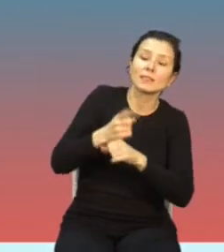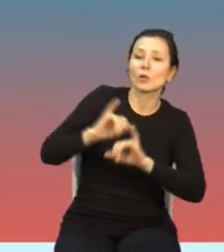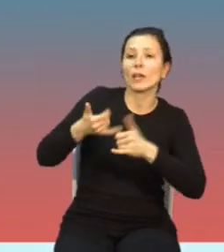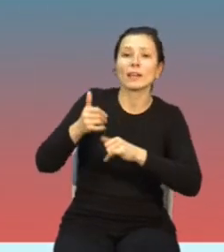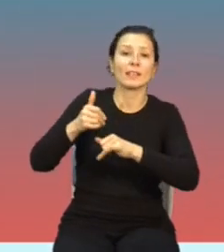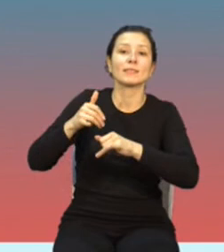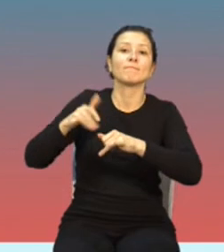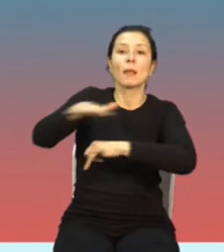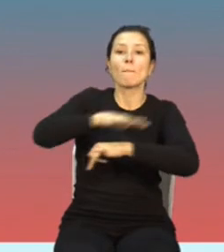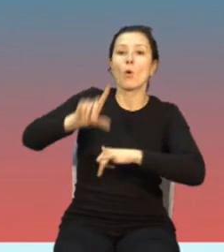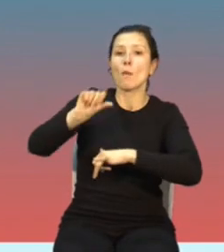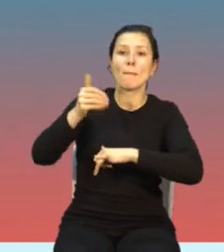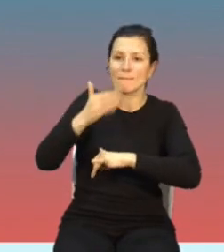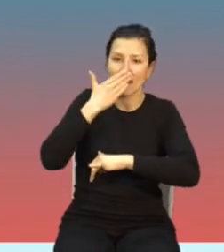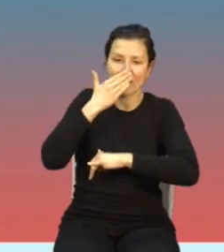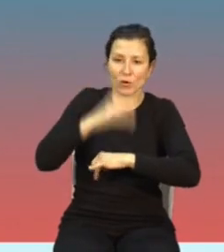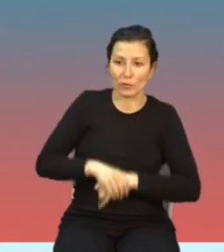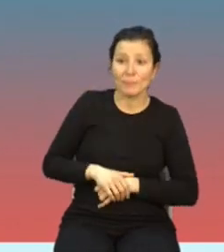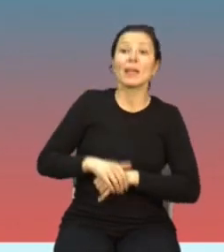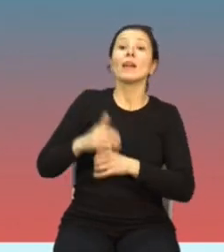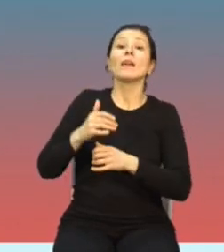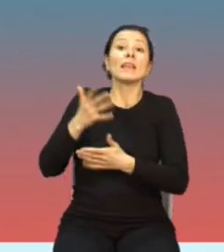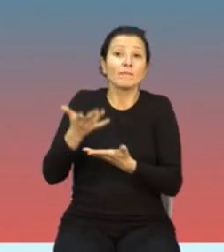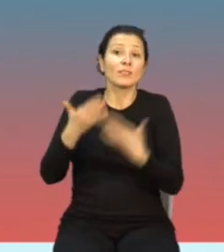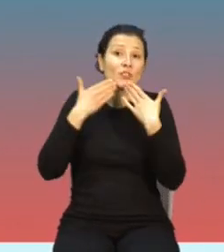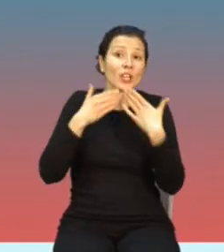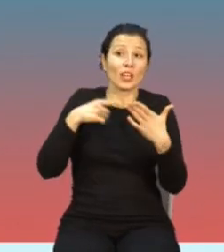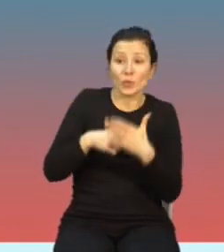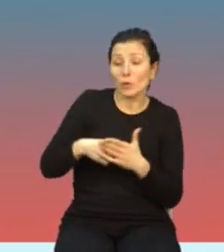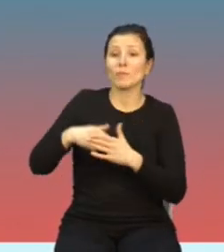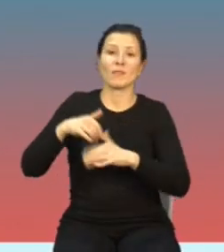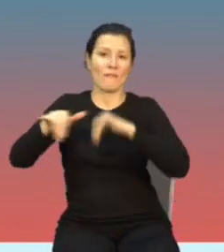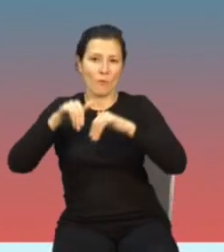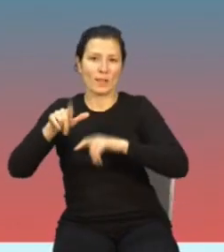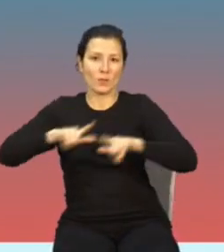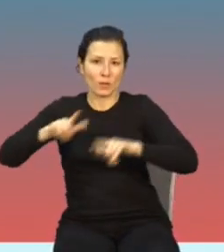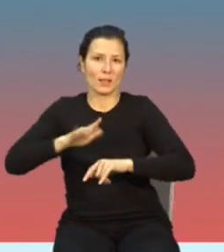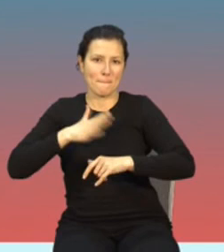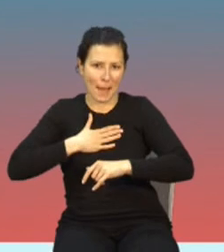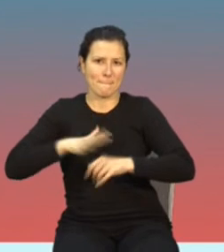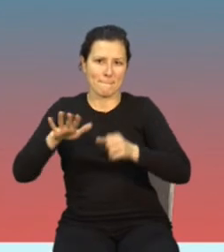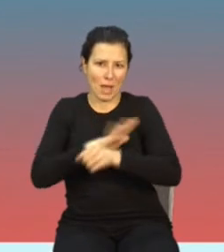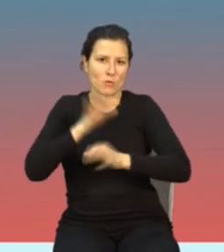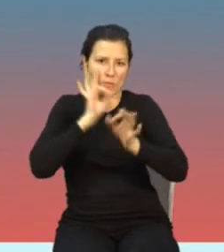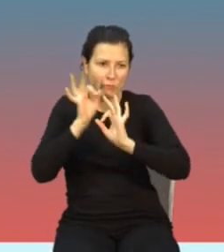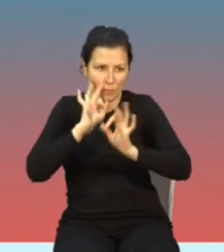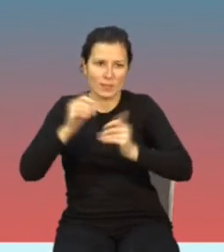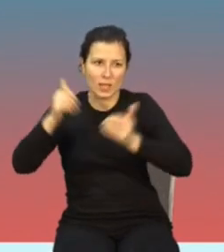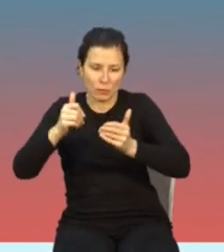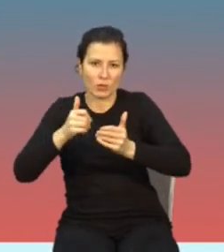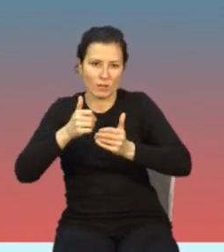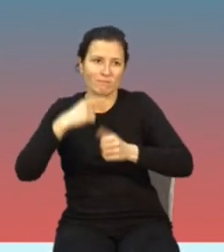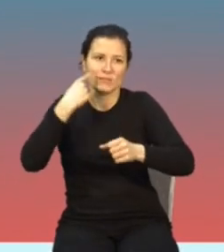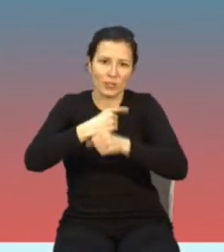lokalne podejmują decyzje, no to są te decyzje już oparte o rzeczywiste informacje, które są przekazywane przez nas. W związku z tym władze